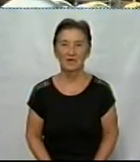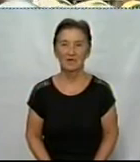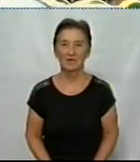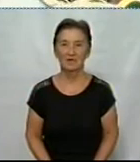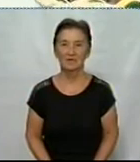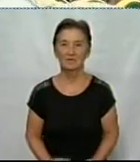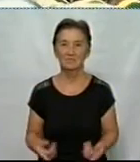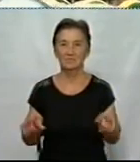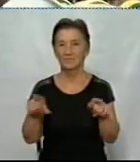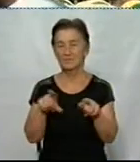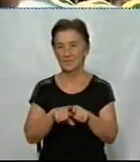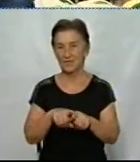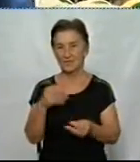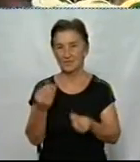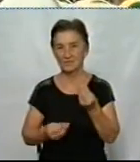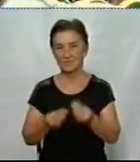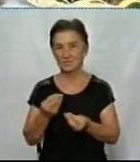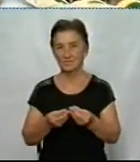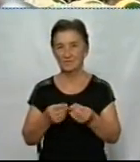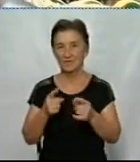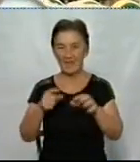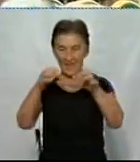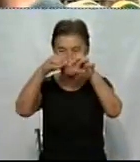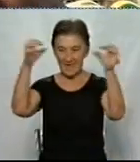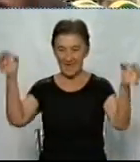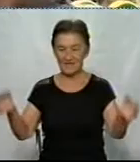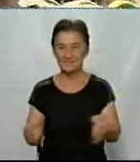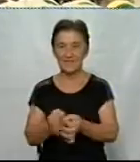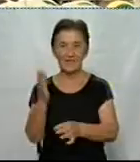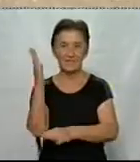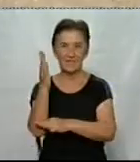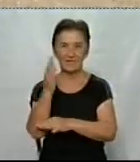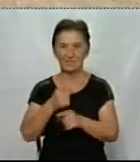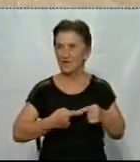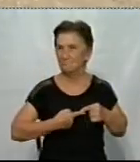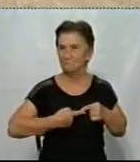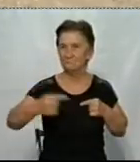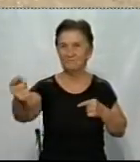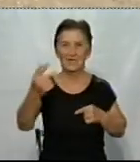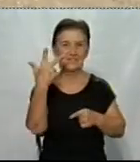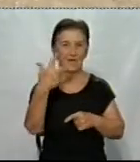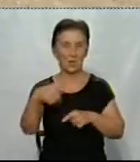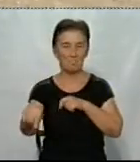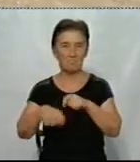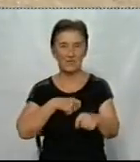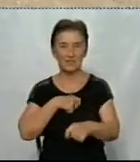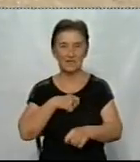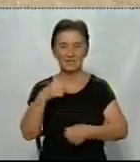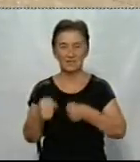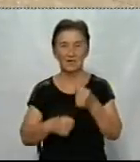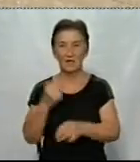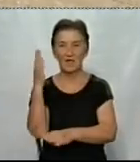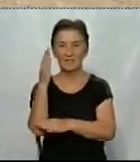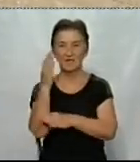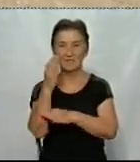Так учасники кидають мотузкові кільця на дерево, яке знаходиться на вістані трьох метрів. Тут змагаються обігу на стовбунах, дерев'яних